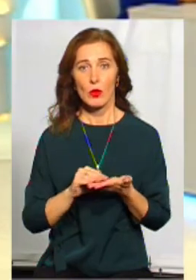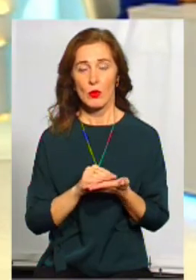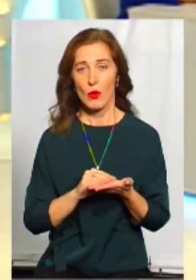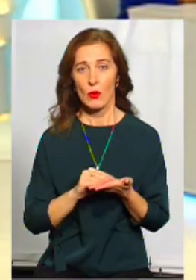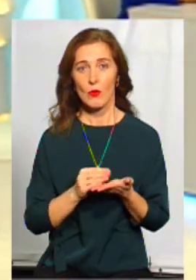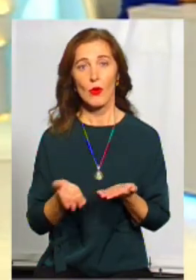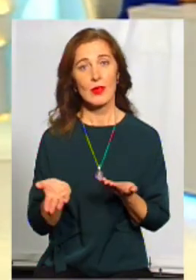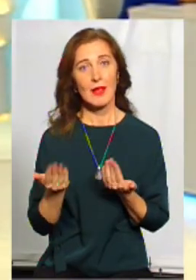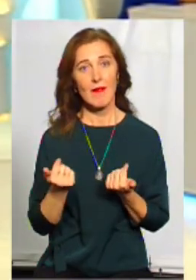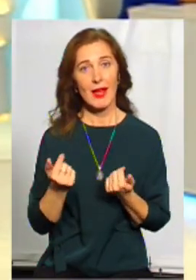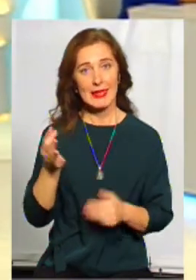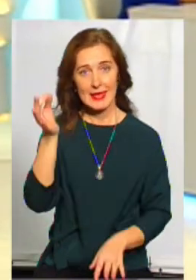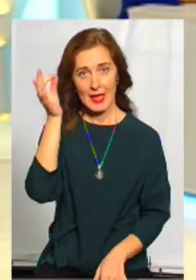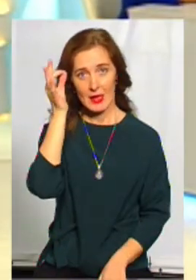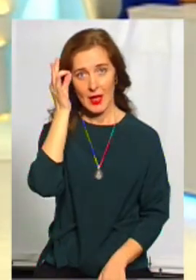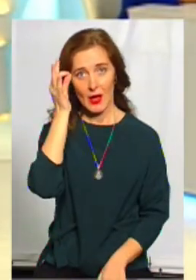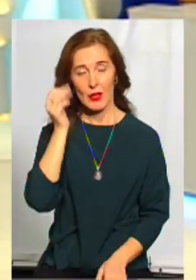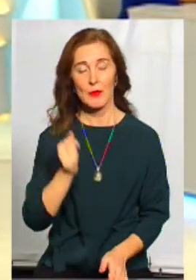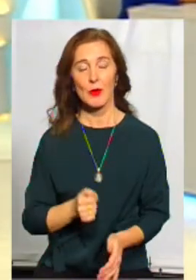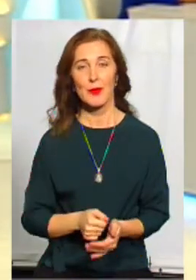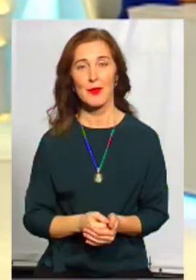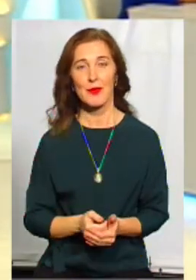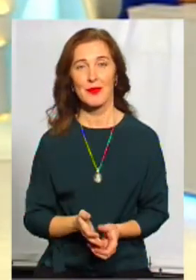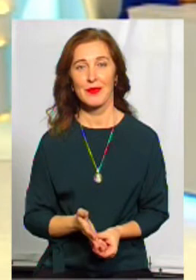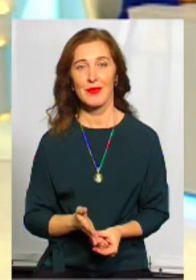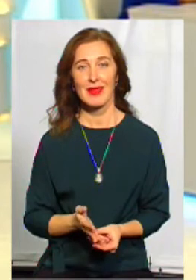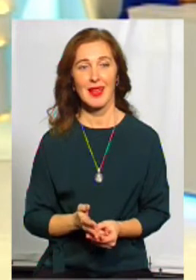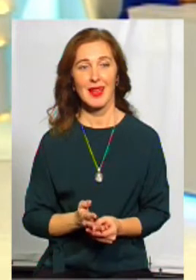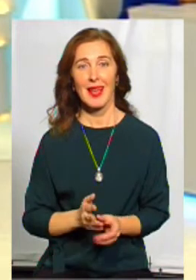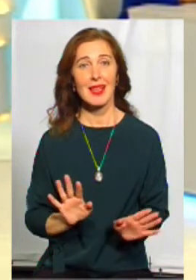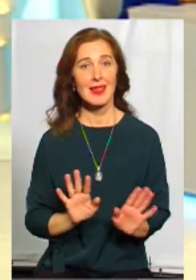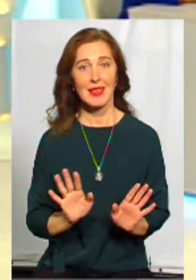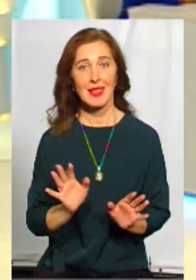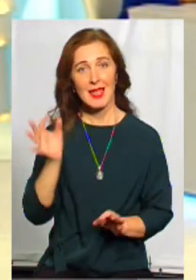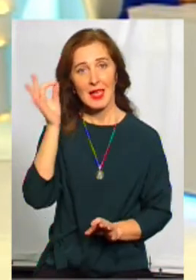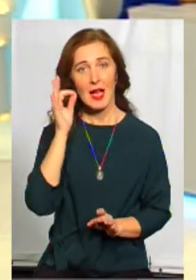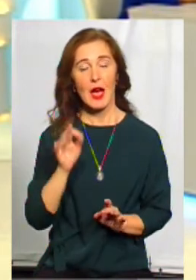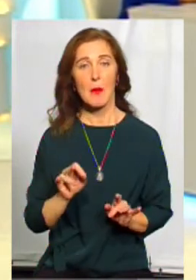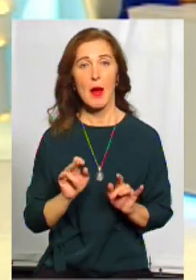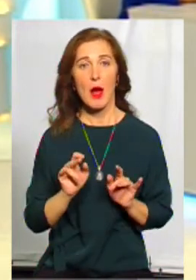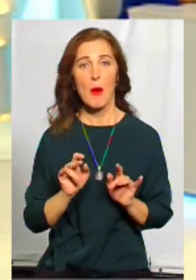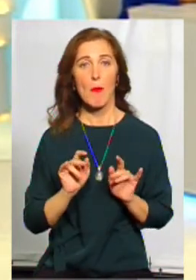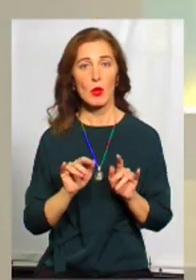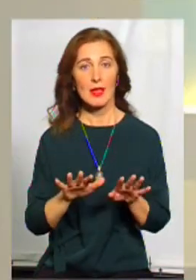Тож, давайте згадаємо. Про ці граблі. Ні, події Євромайдану.